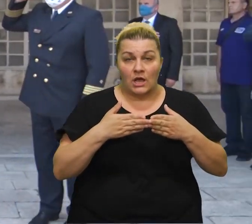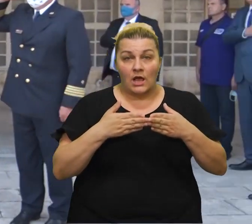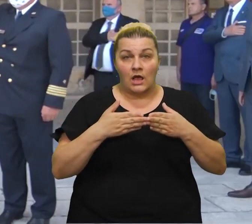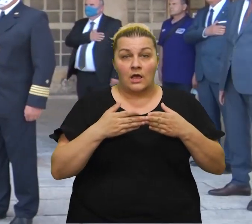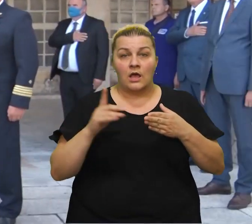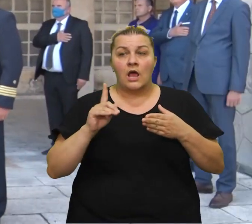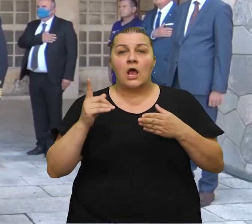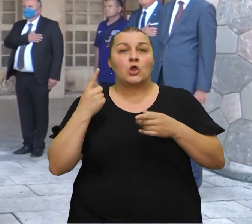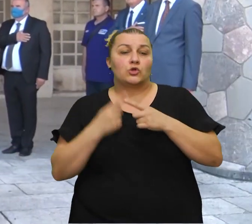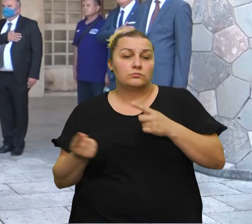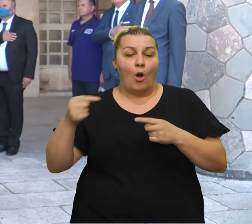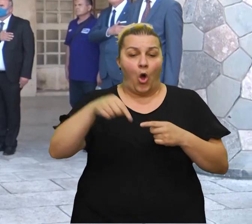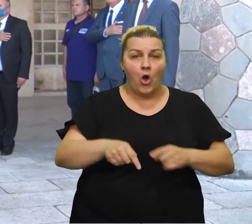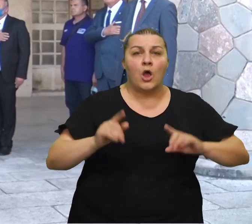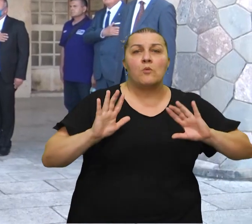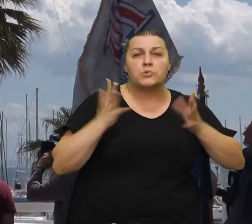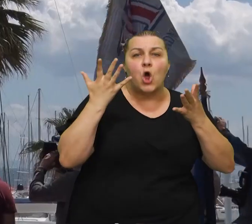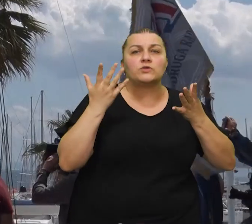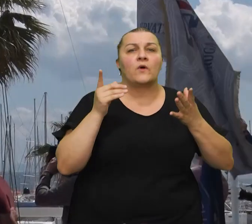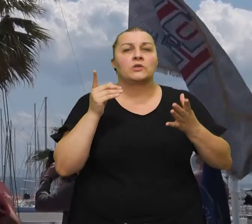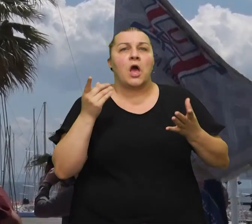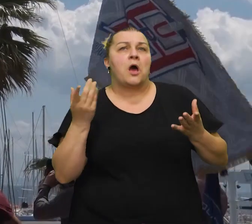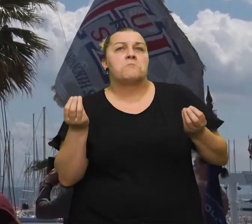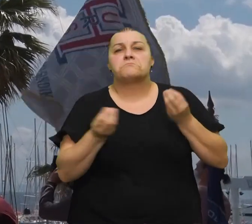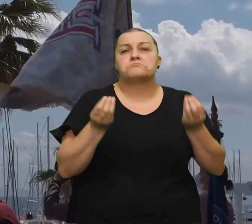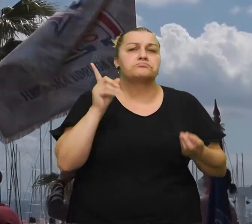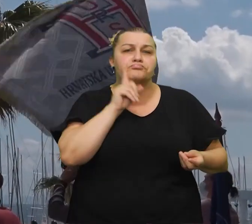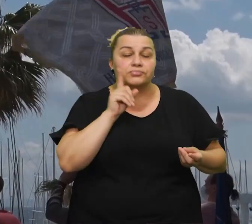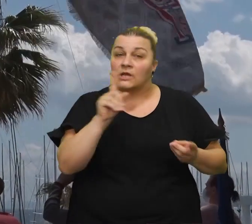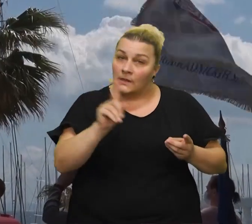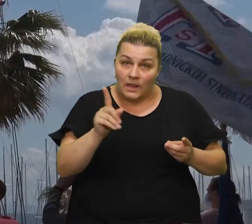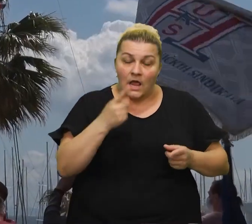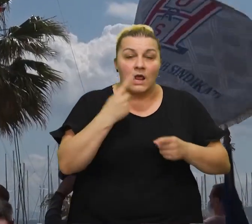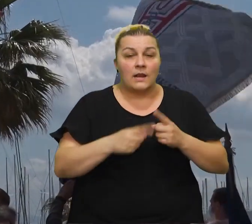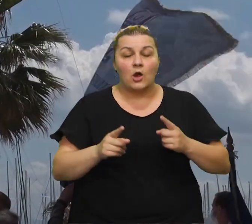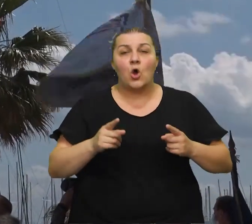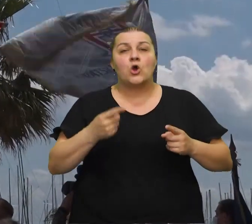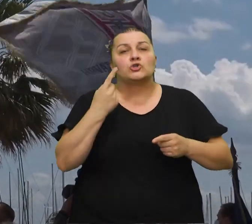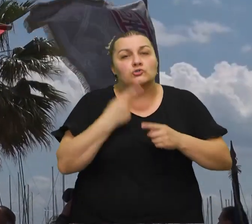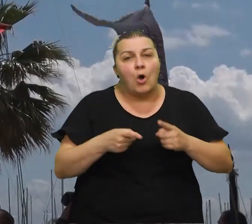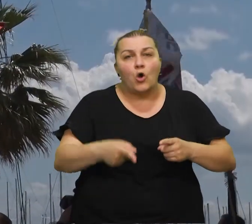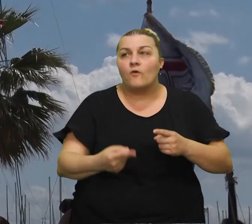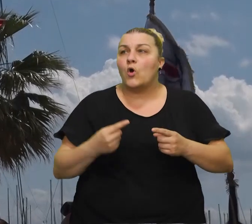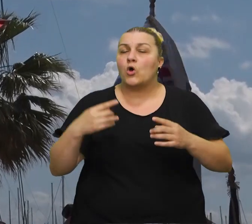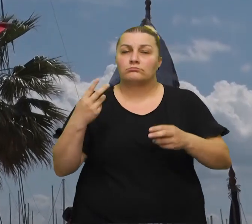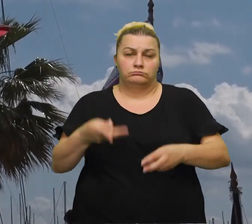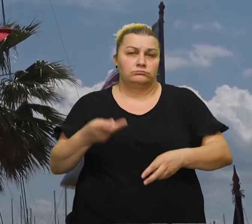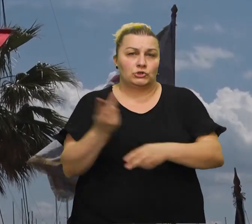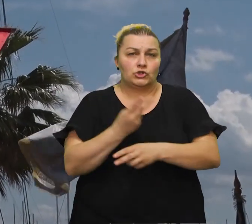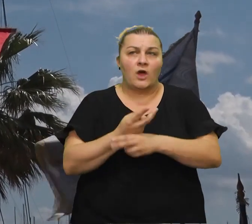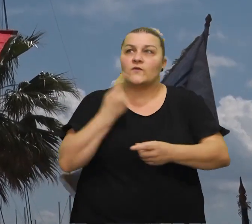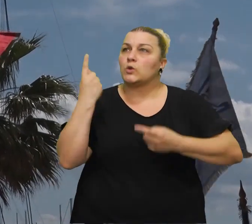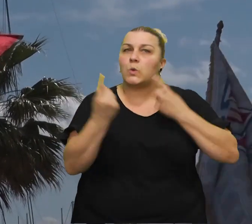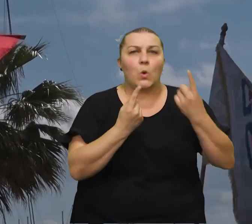prosvjeda, jesu mi loše plaće oškvjerem, došli su i zrazenja revolt, jedan bunt koji se dešava u našoj domovini, a povode je bilo selo